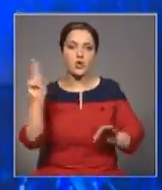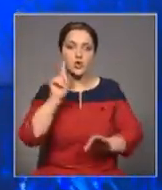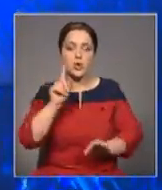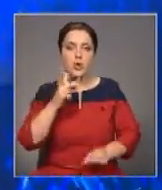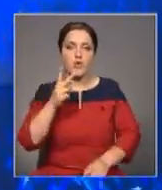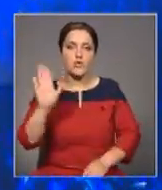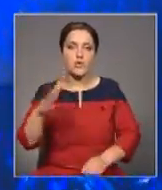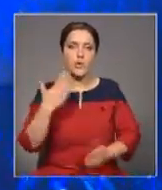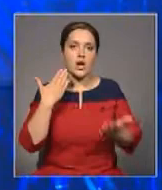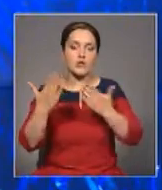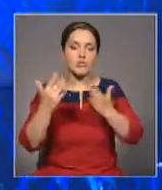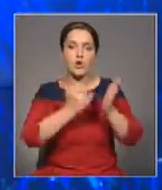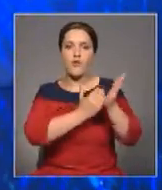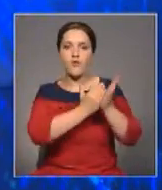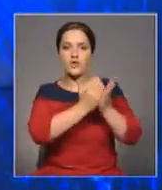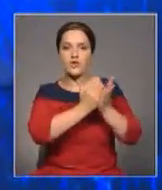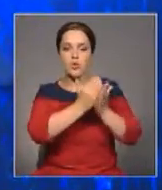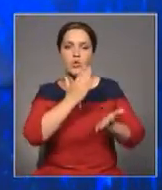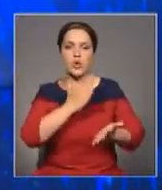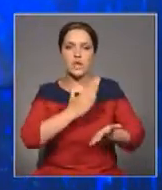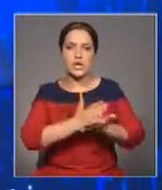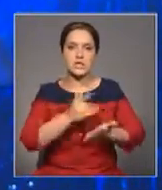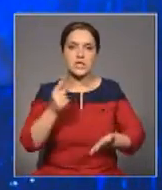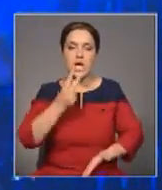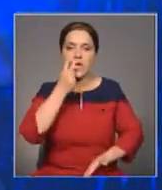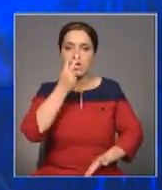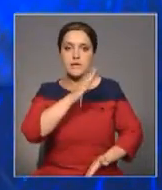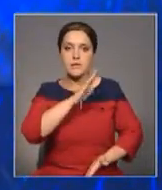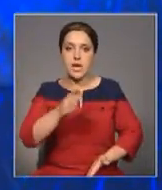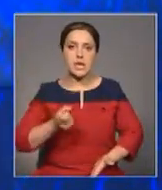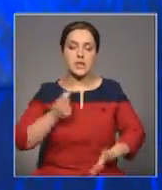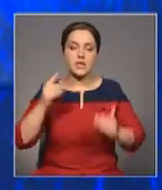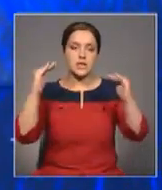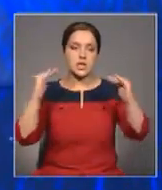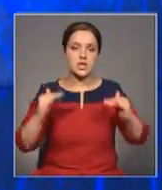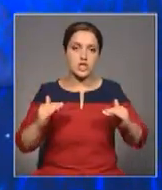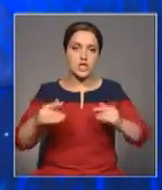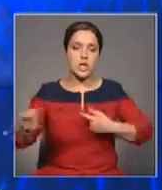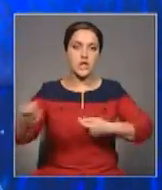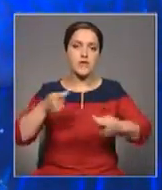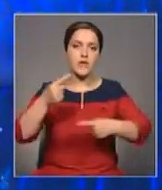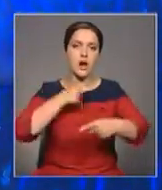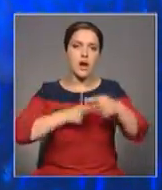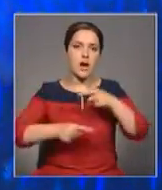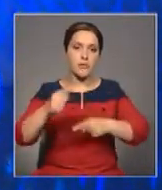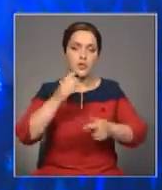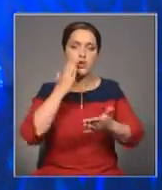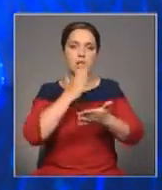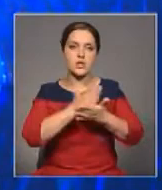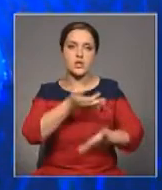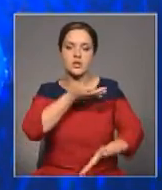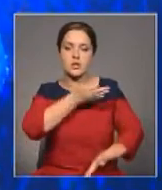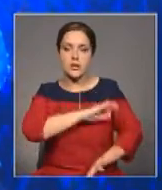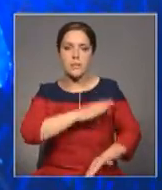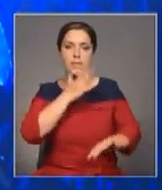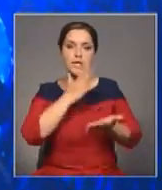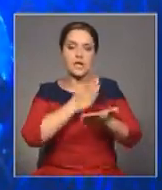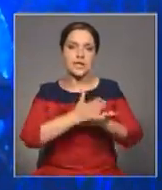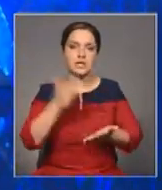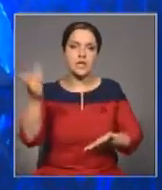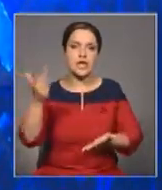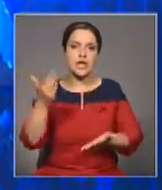отношения находятся на очень высокой точке. Несмотря на некоторое снижение товарооборота, имеется целый ряд положительных тенденций.